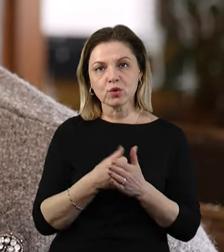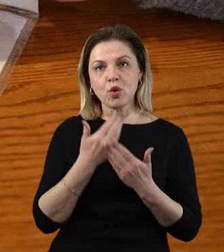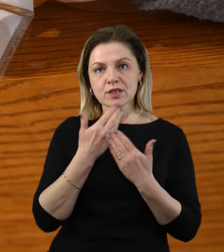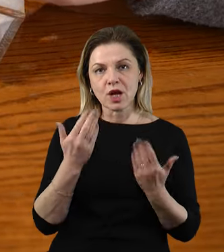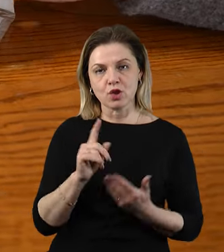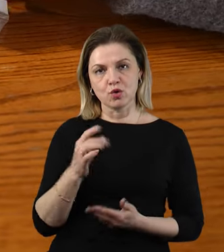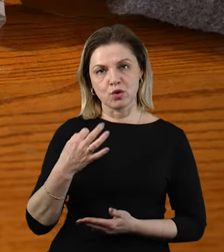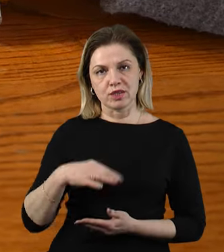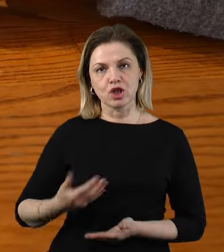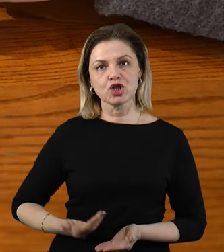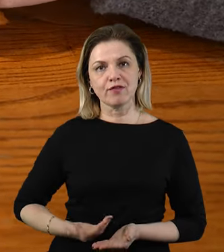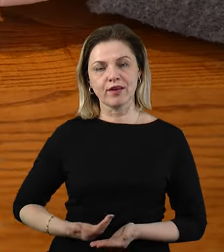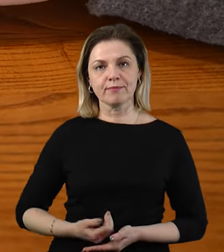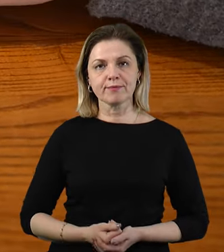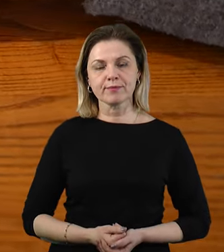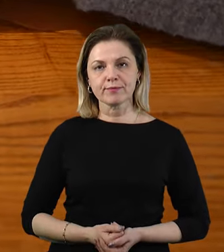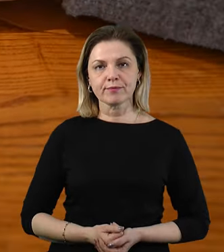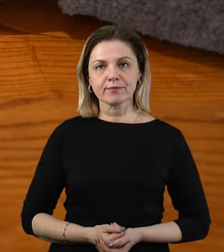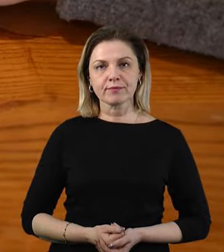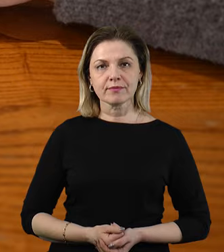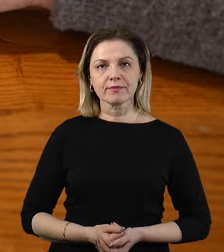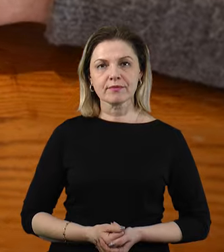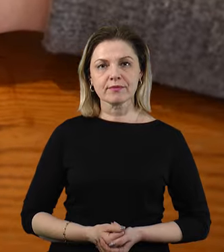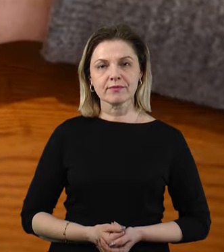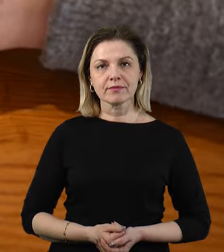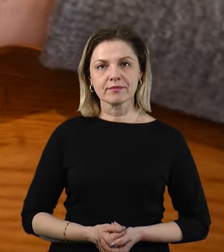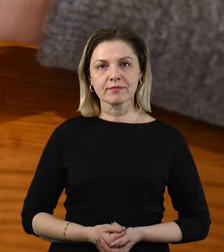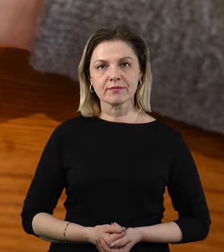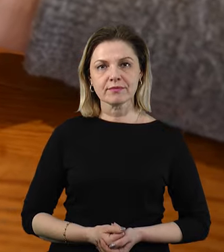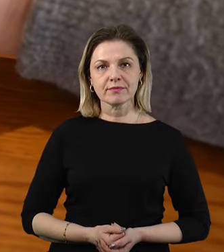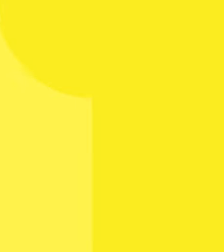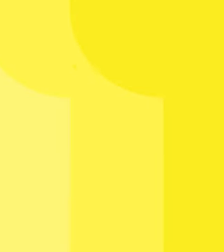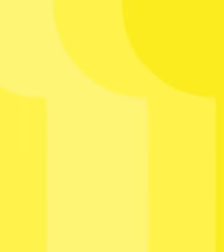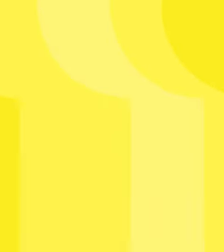що він живий. Юлія Голукос, Юрій Руденко, Суспільне новини, Миколаїв.